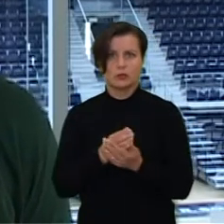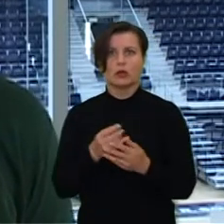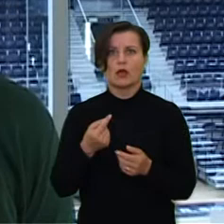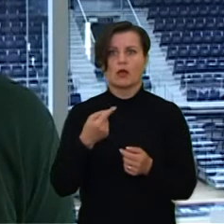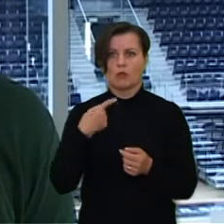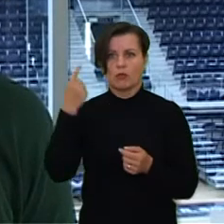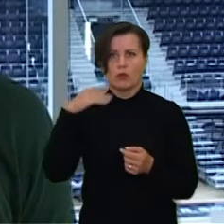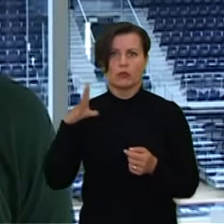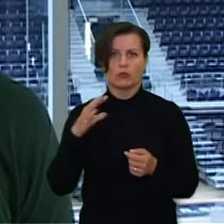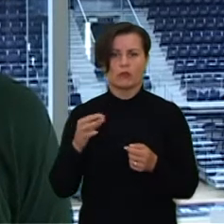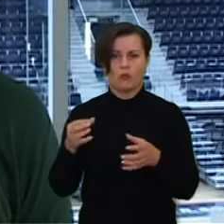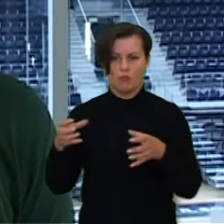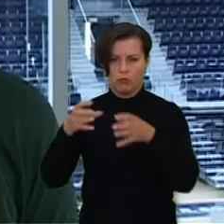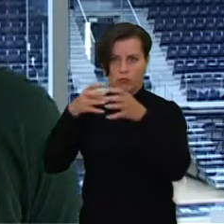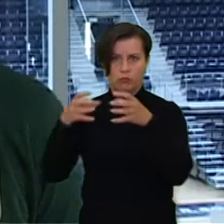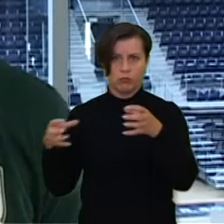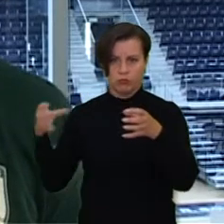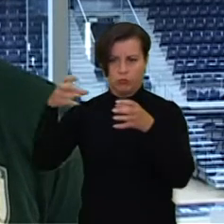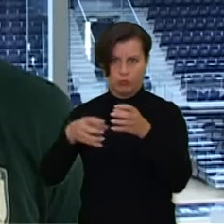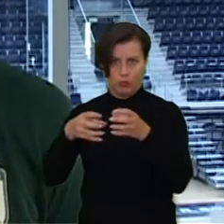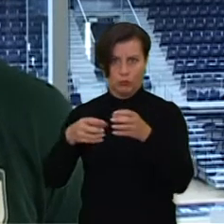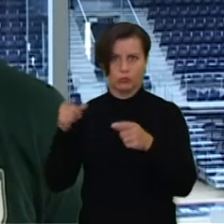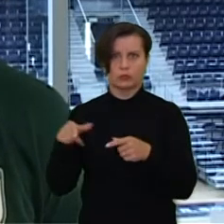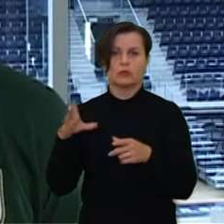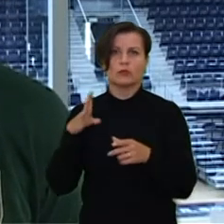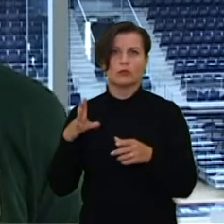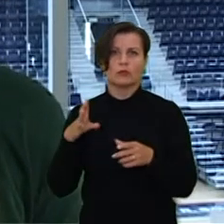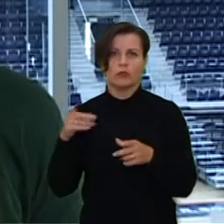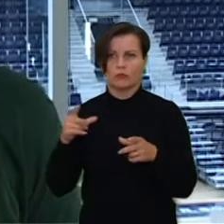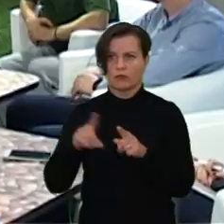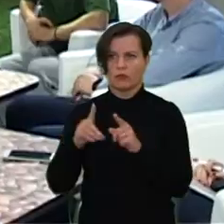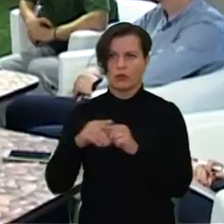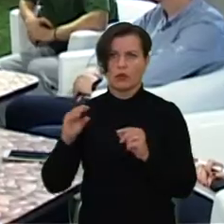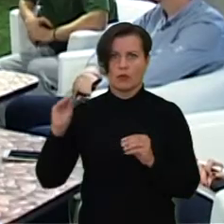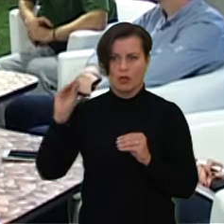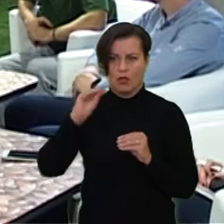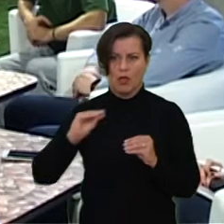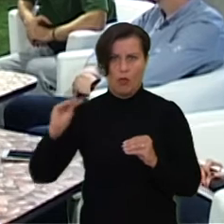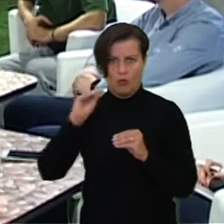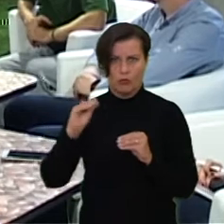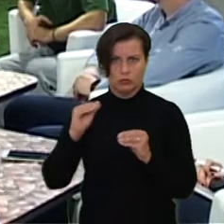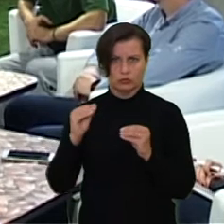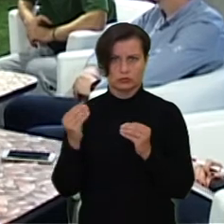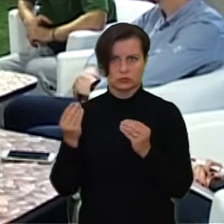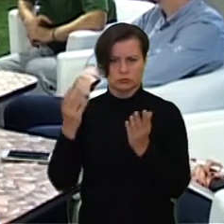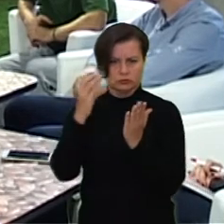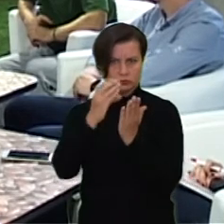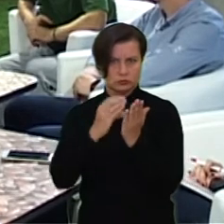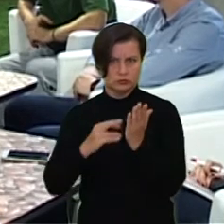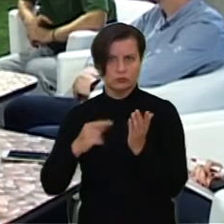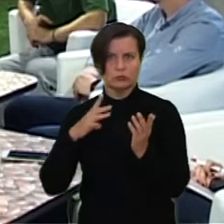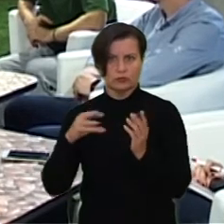buvo į pogrupį papolę, netgi komplektuojama pagal Europos taurė matas, nes turi užsieniečius